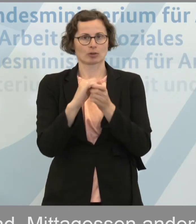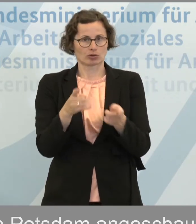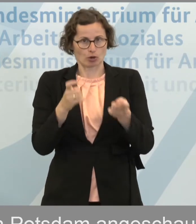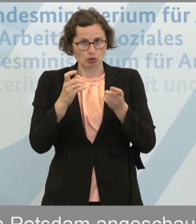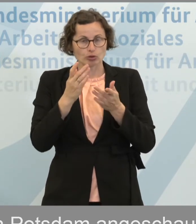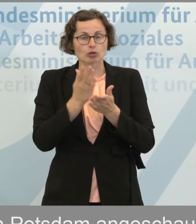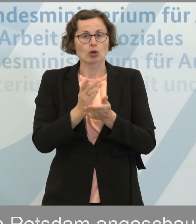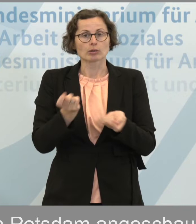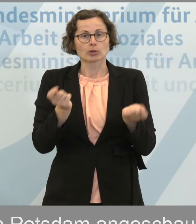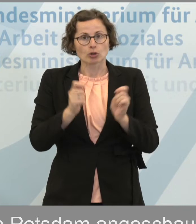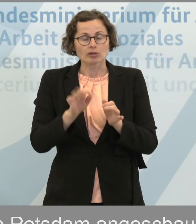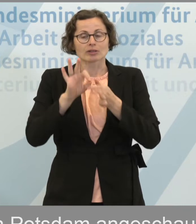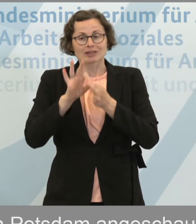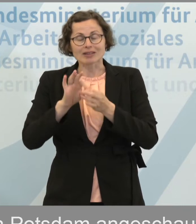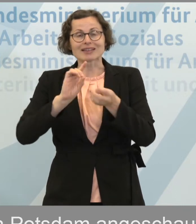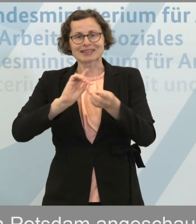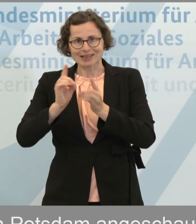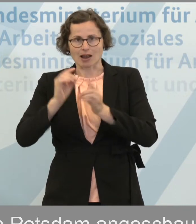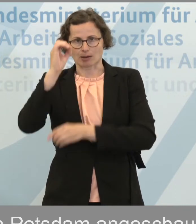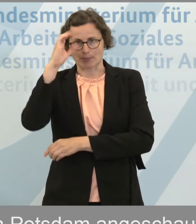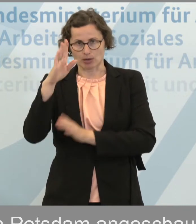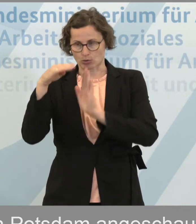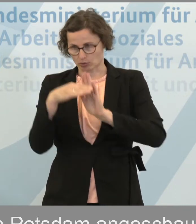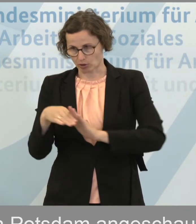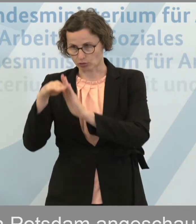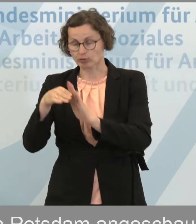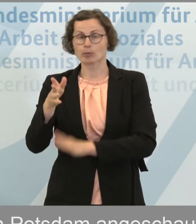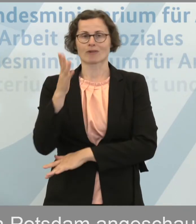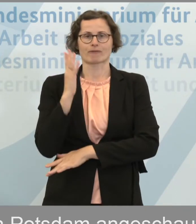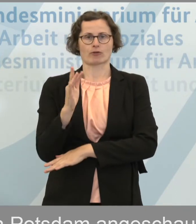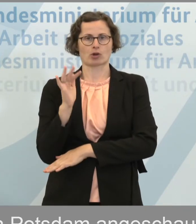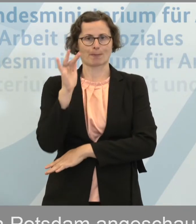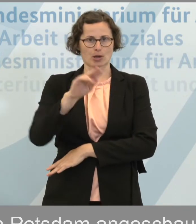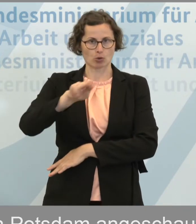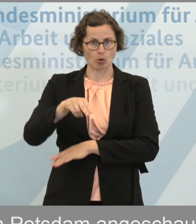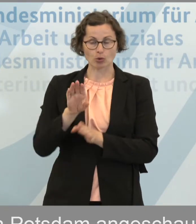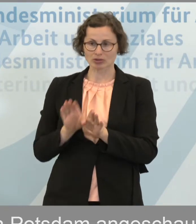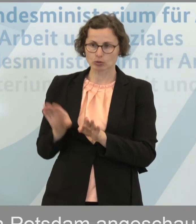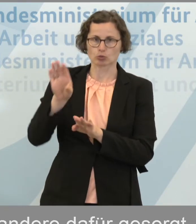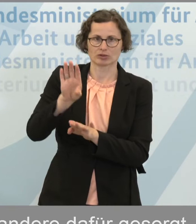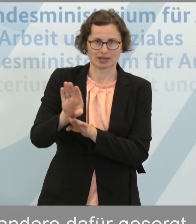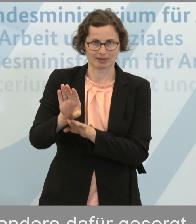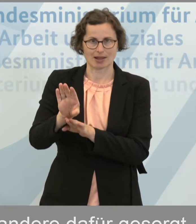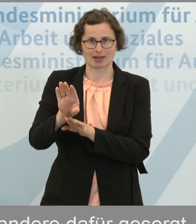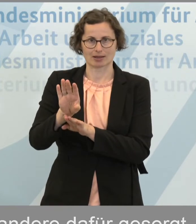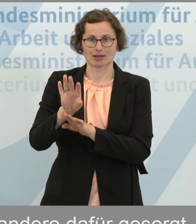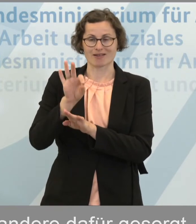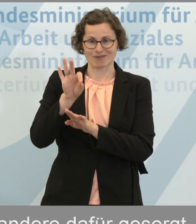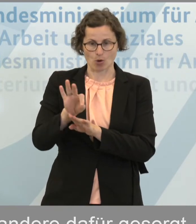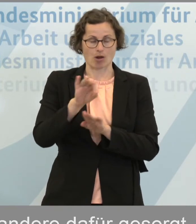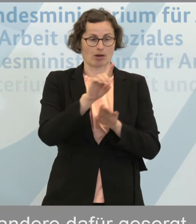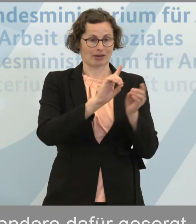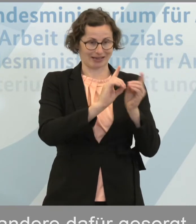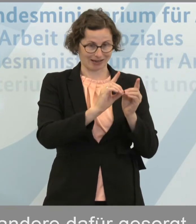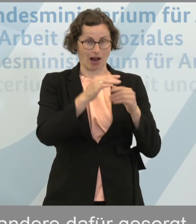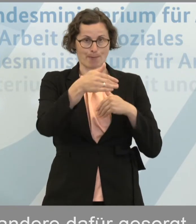Bereich der digitalen Bildung zu unterstützen mit den 500 Millionen zusätzlich, die über eine Ergänzung des Digitalpakts